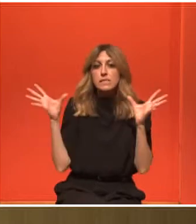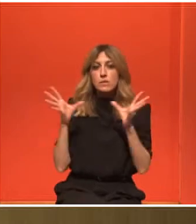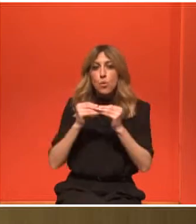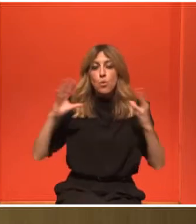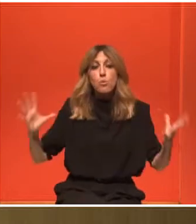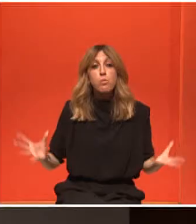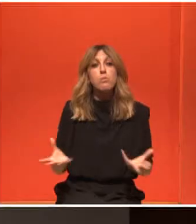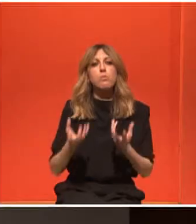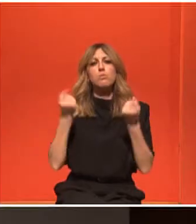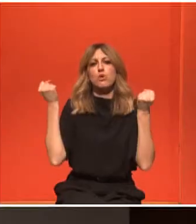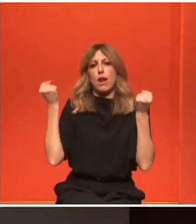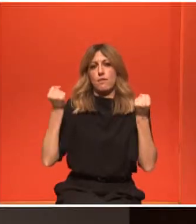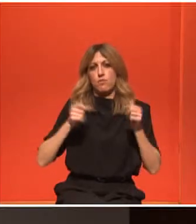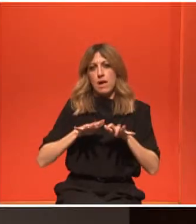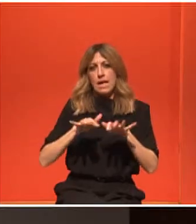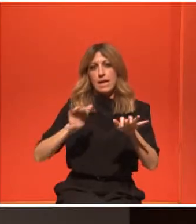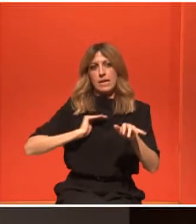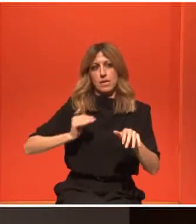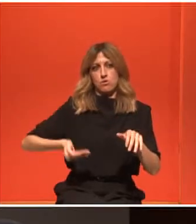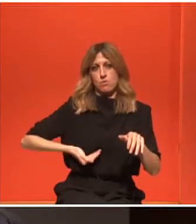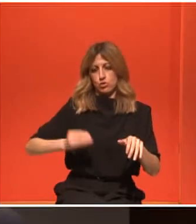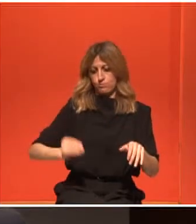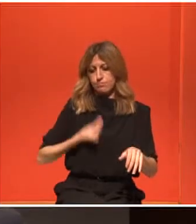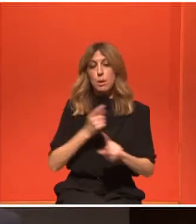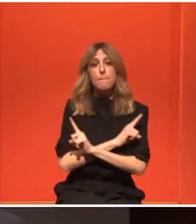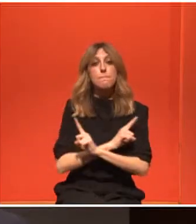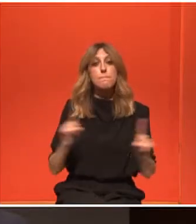Ευχαριστούμε κύριε καθηγητά. Παρακαλώ, στο βήμα.